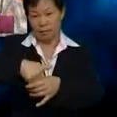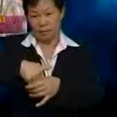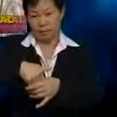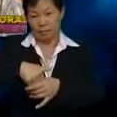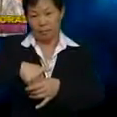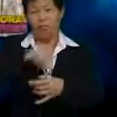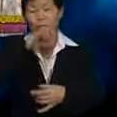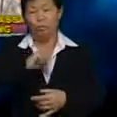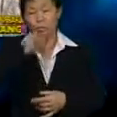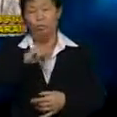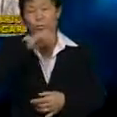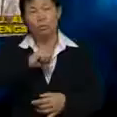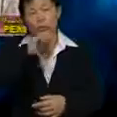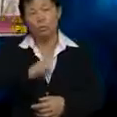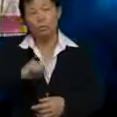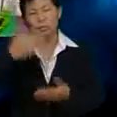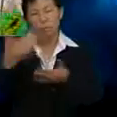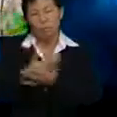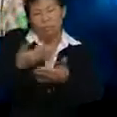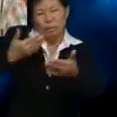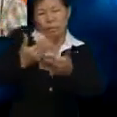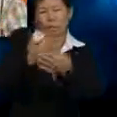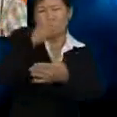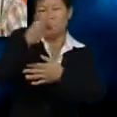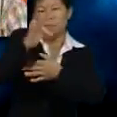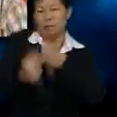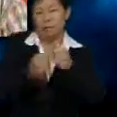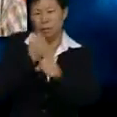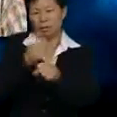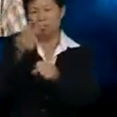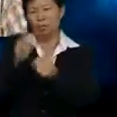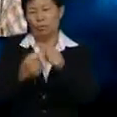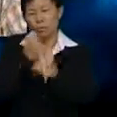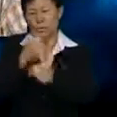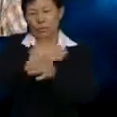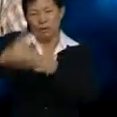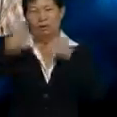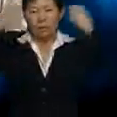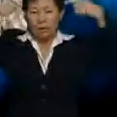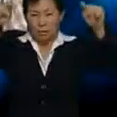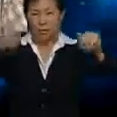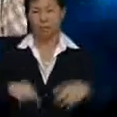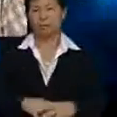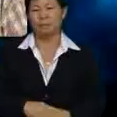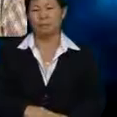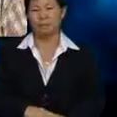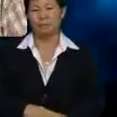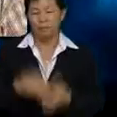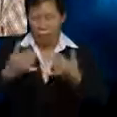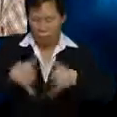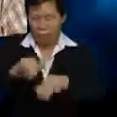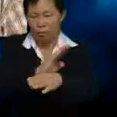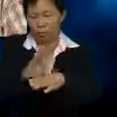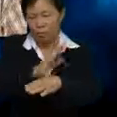Usianya yang Baru menjangkau 19 tahun 20 tahun Dia telah pun berjaya Meneruskan